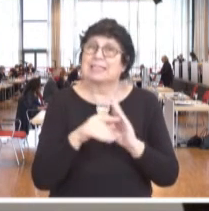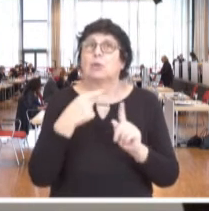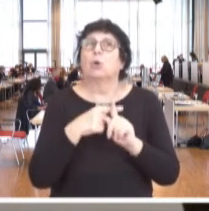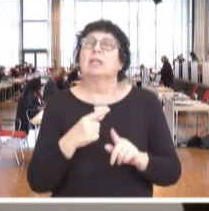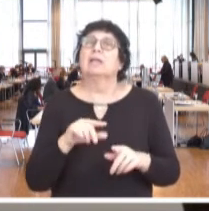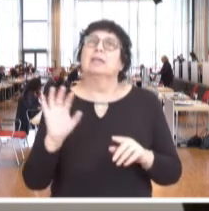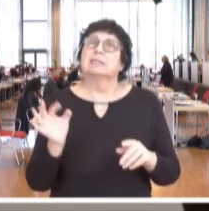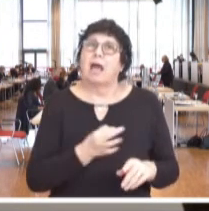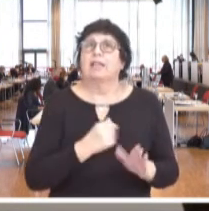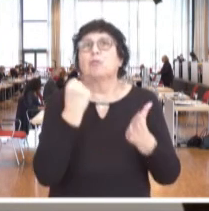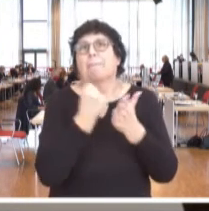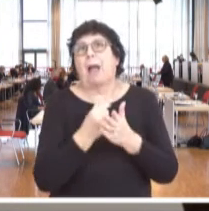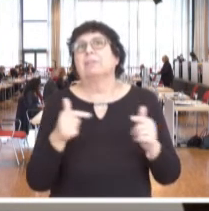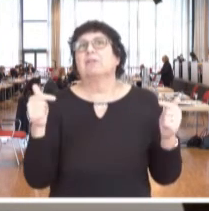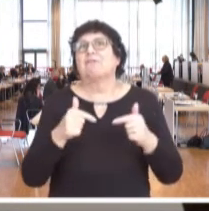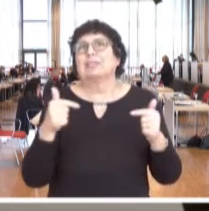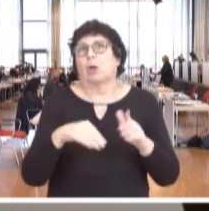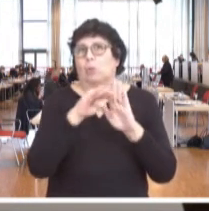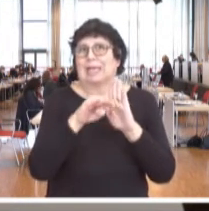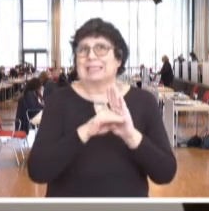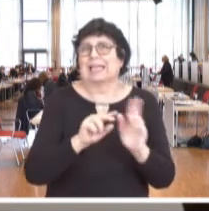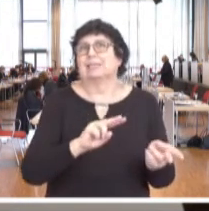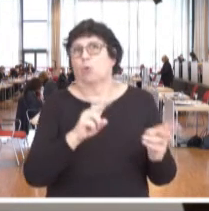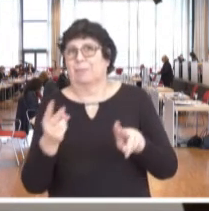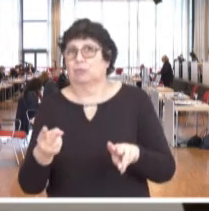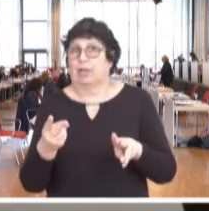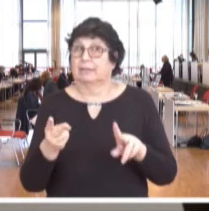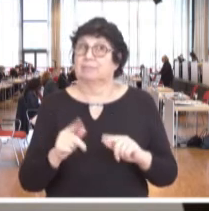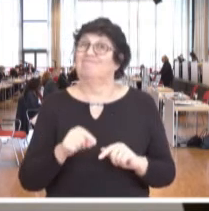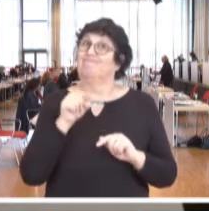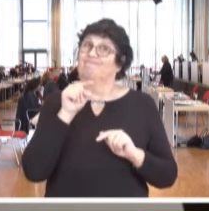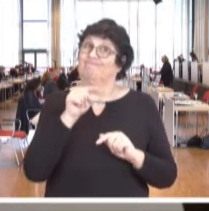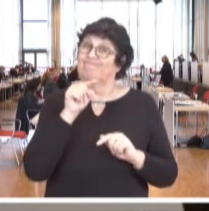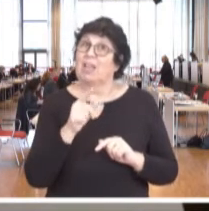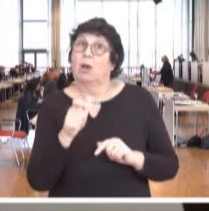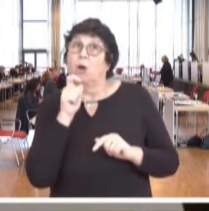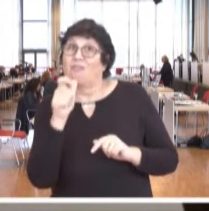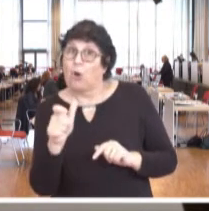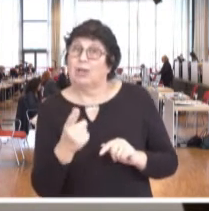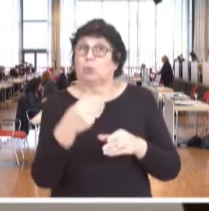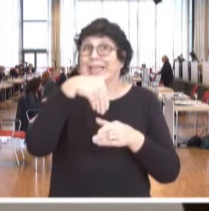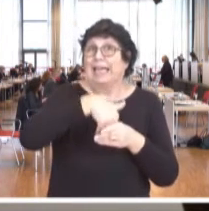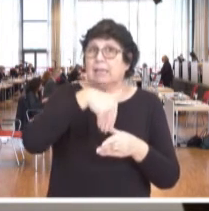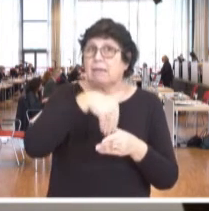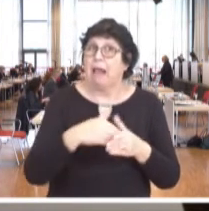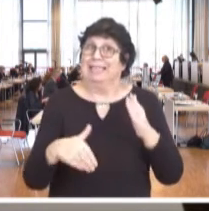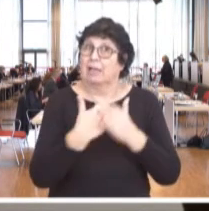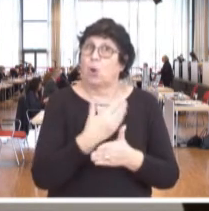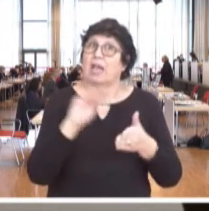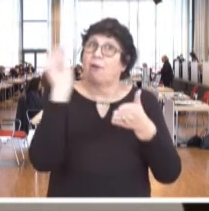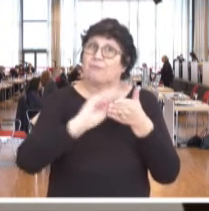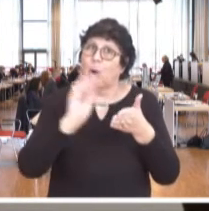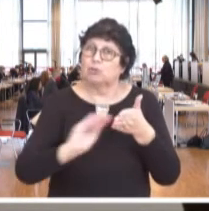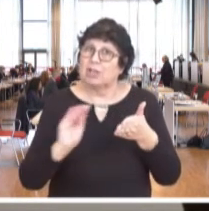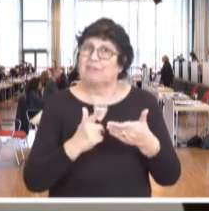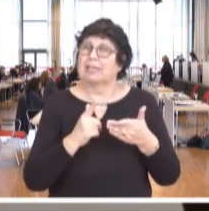Beamtenversorgungsgesetzes umgestellt. An Stellen, an denen der Wortlaut und Inhalt der neuen Vorschriften die bloße